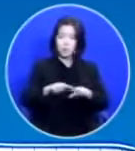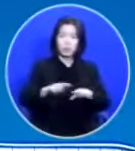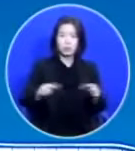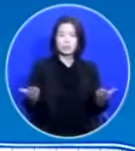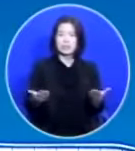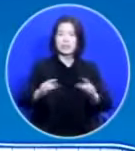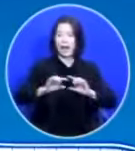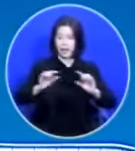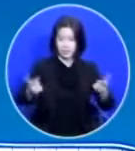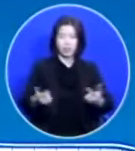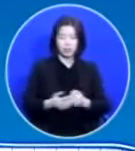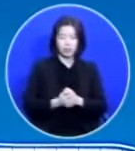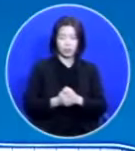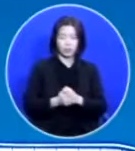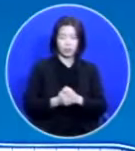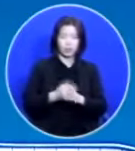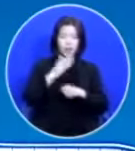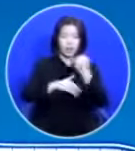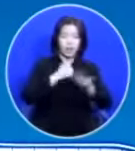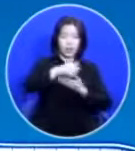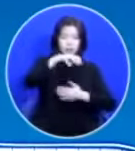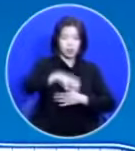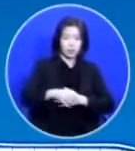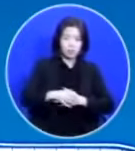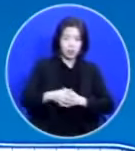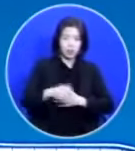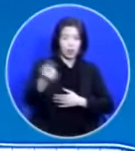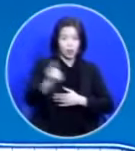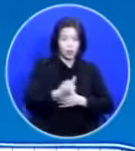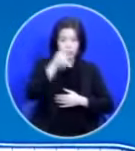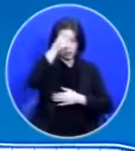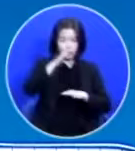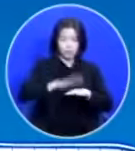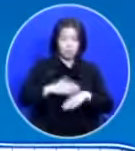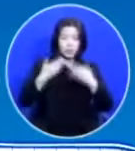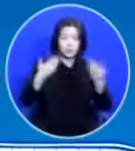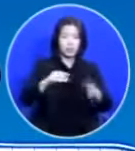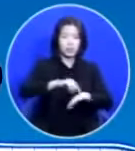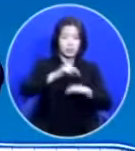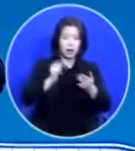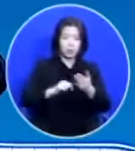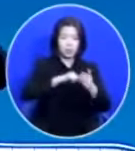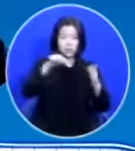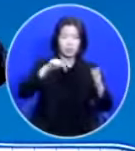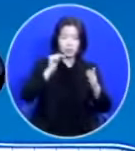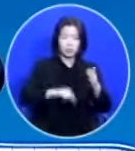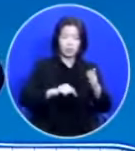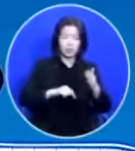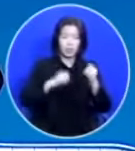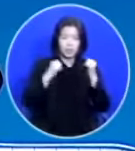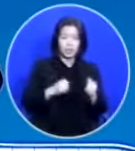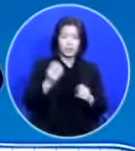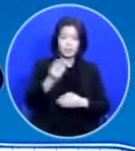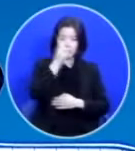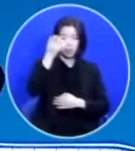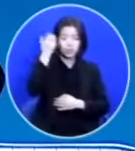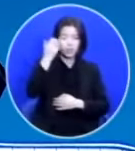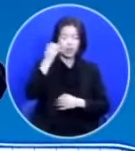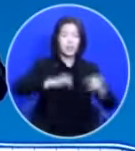아닙니다 하나님 앞에 가서 예배 드릴 마음이 여러분 안에 계시는 성령의 역사입니다